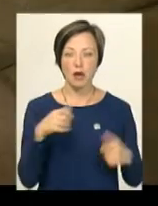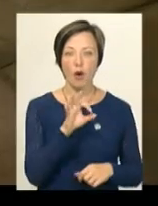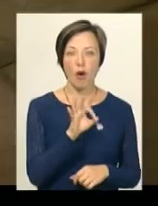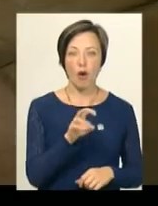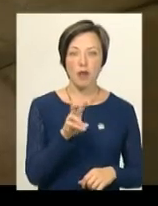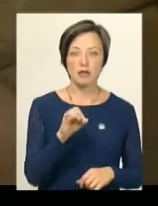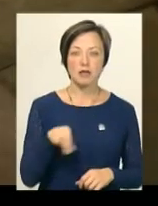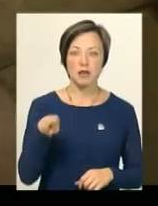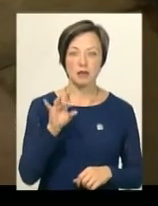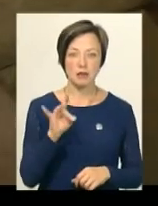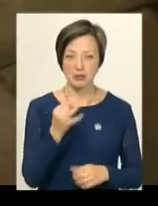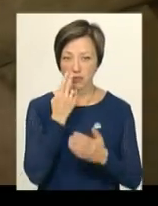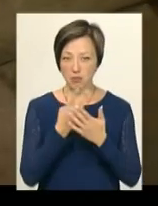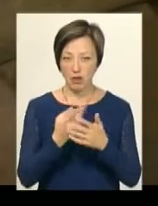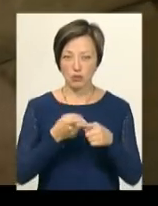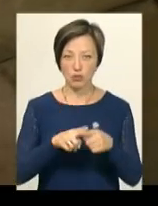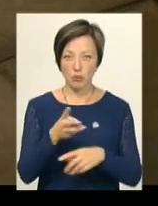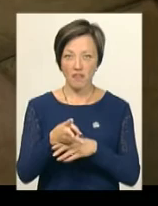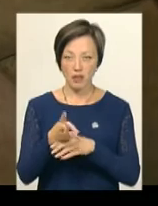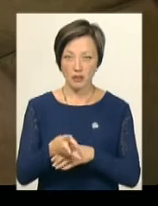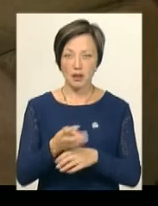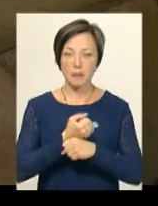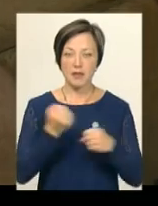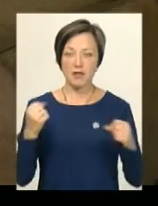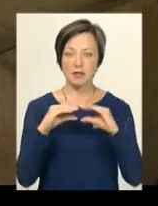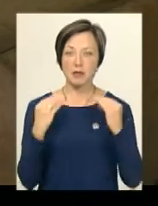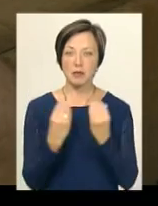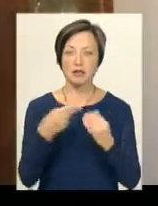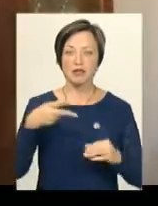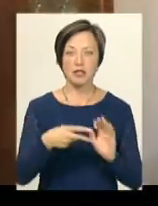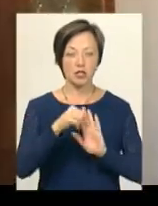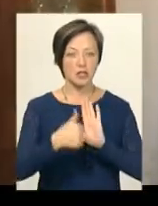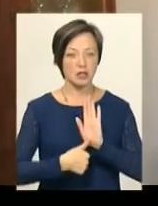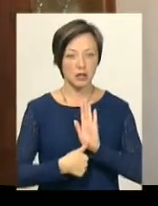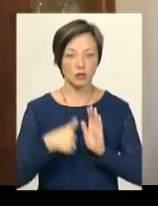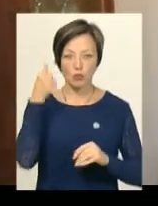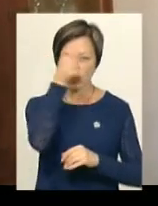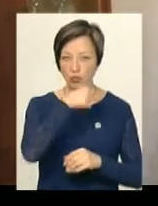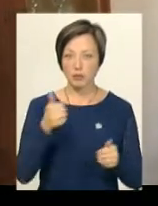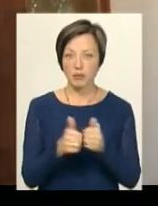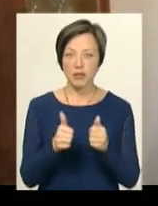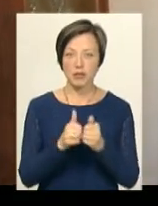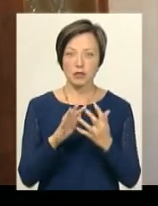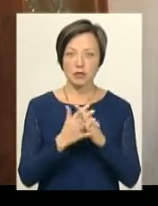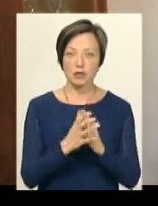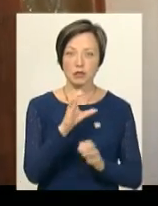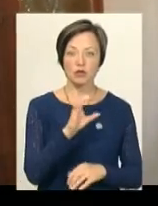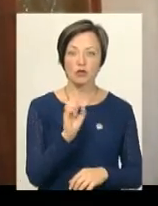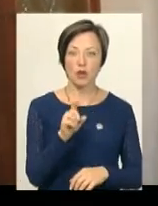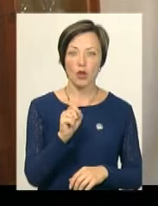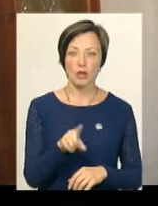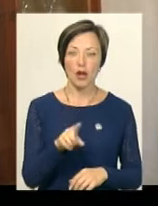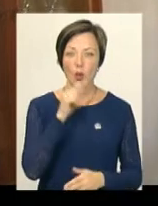Дармороз, якого ви зараз бачите на цьому відео, підірвався на міні у 2016 році поблизу села Золоте на